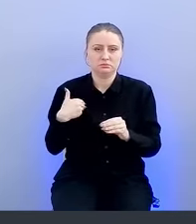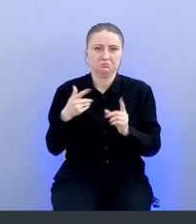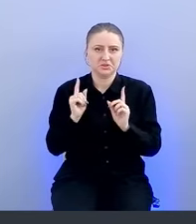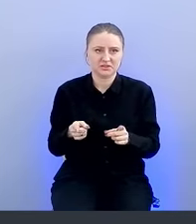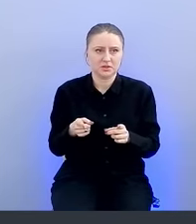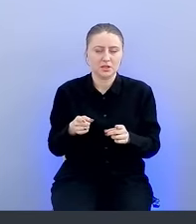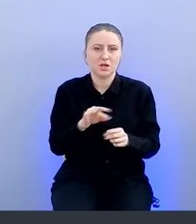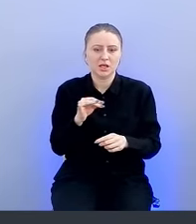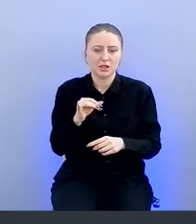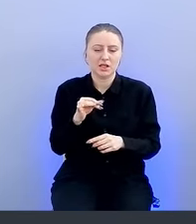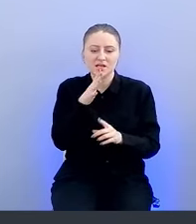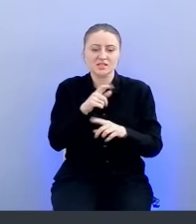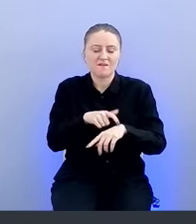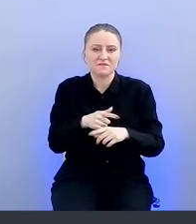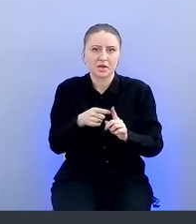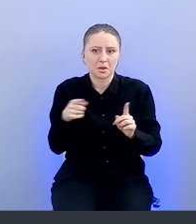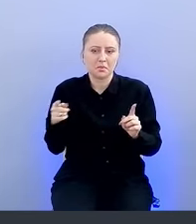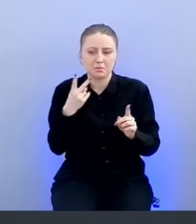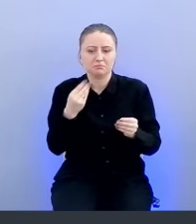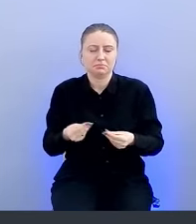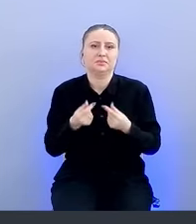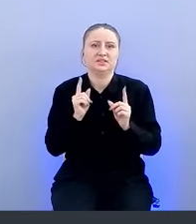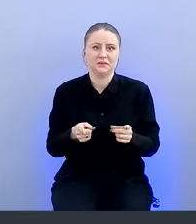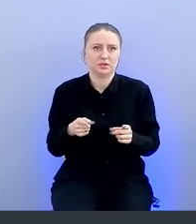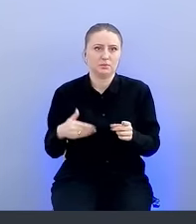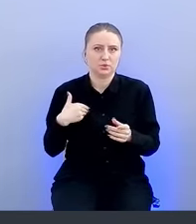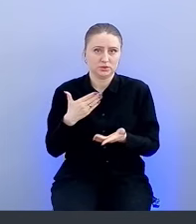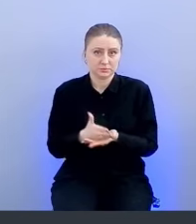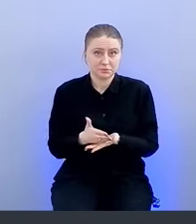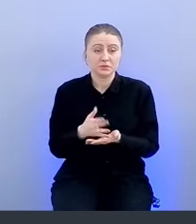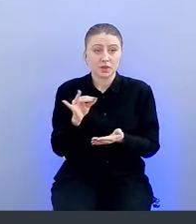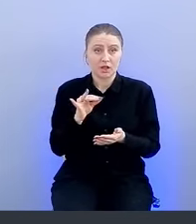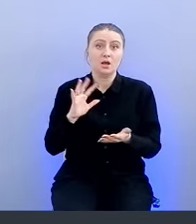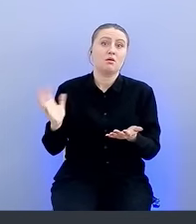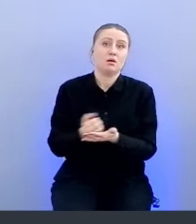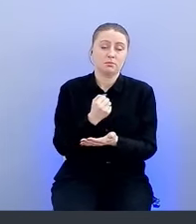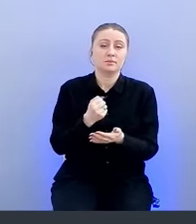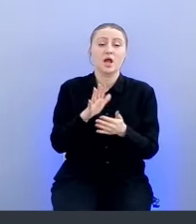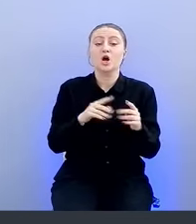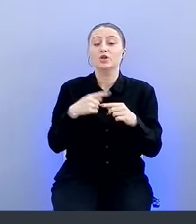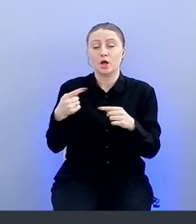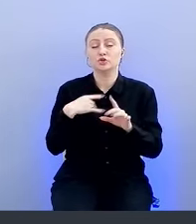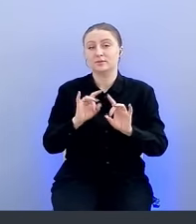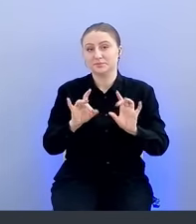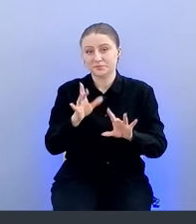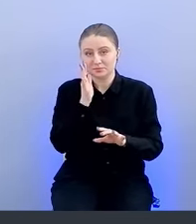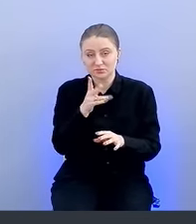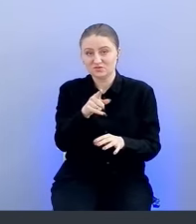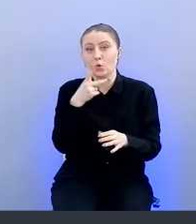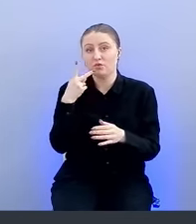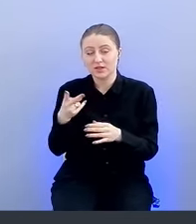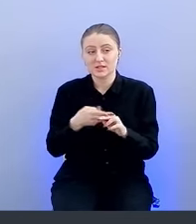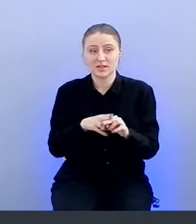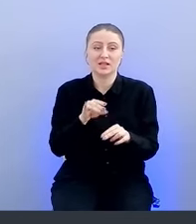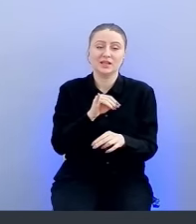большую устойчивость к течению времени и позволил нам как раз достичь успехов. Мы чуть дальше про них поговорим, вы это увидите